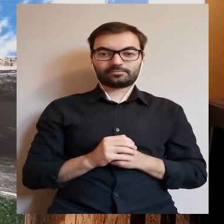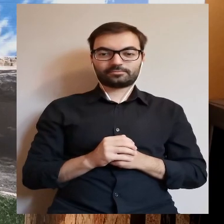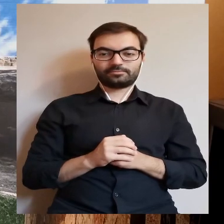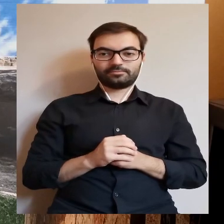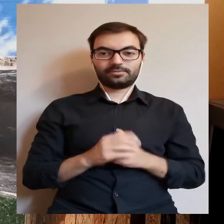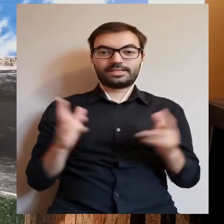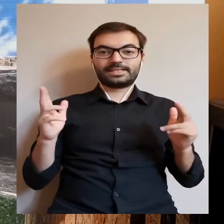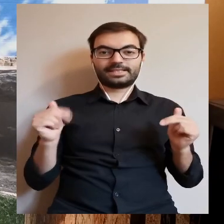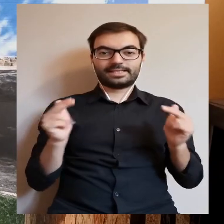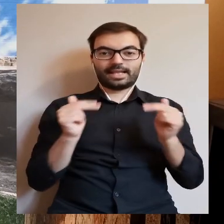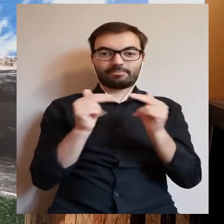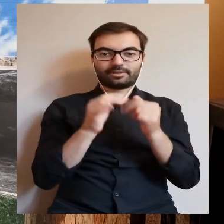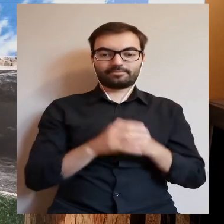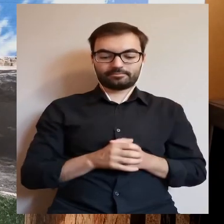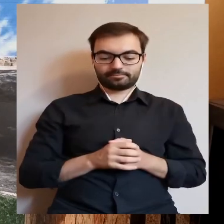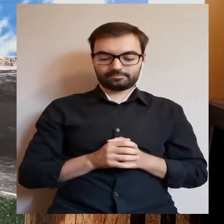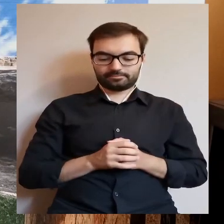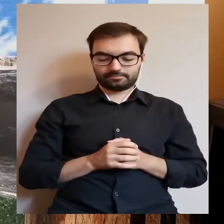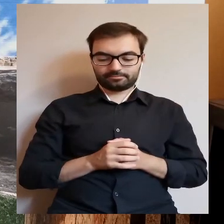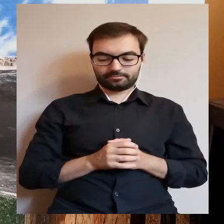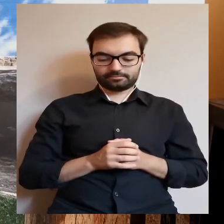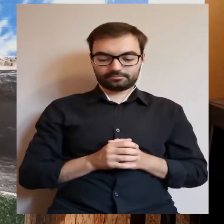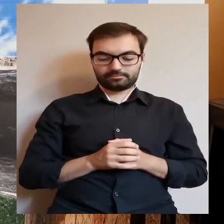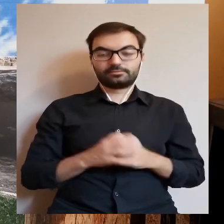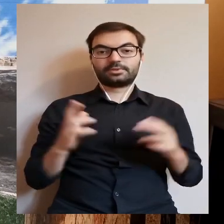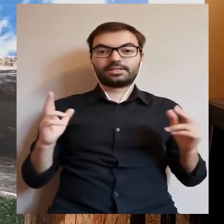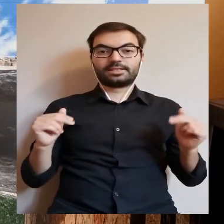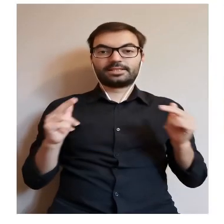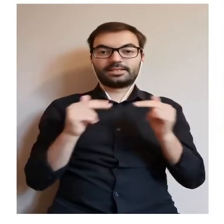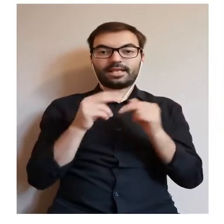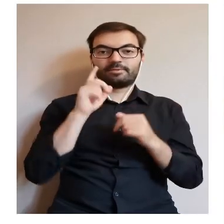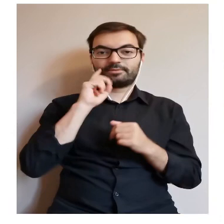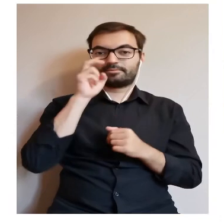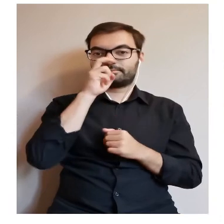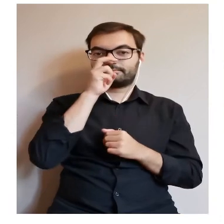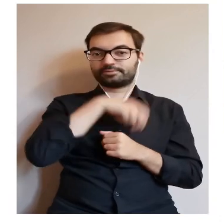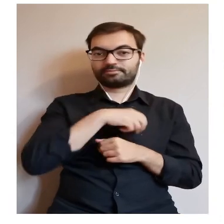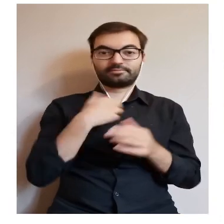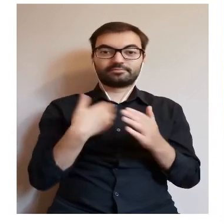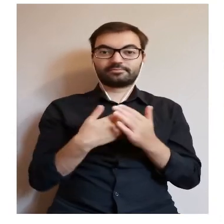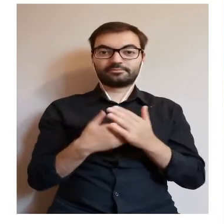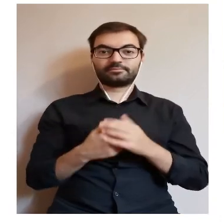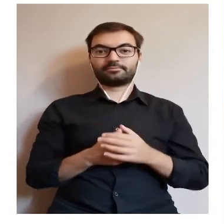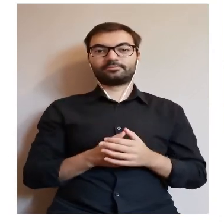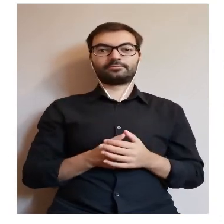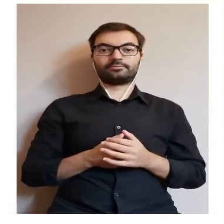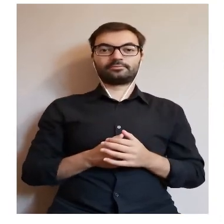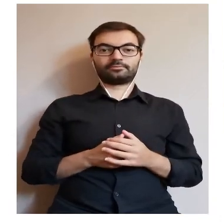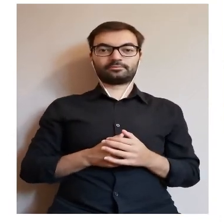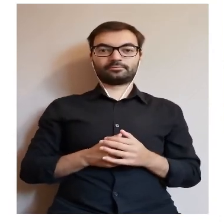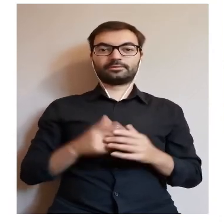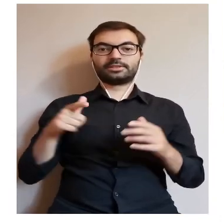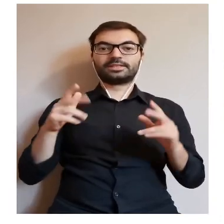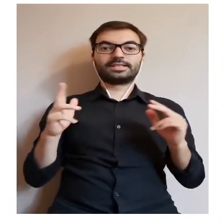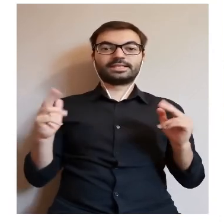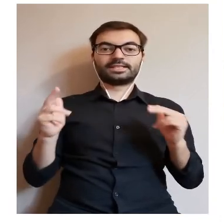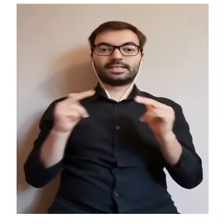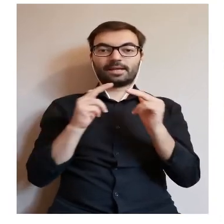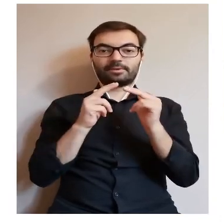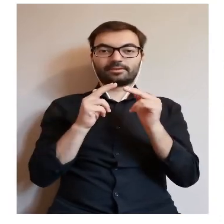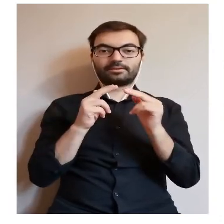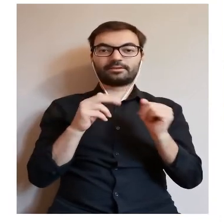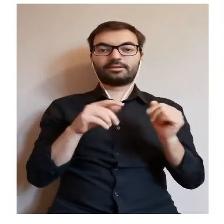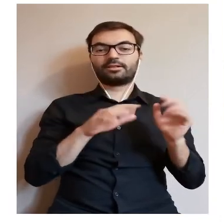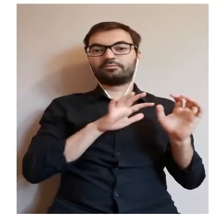zamek. Zamek ma ciekawą historię, ponieważ do niego